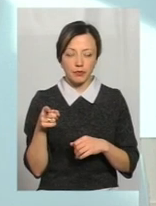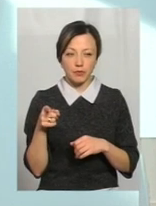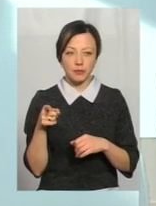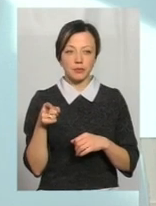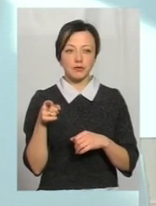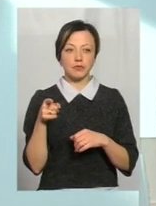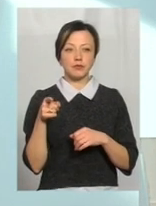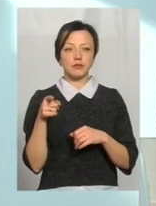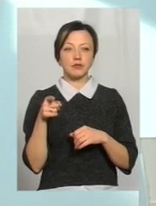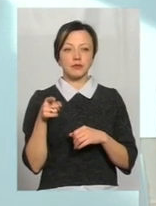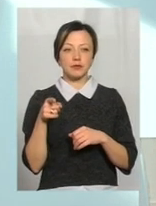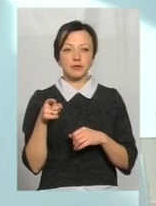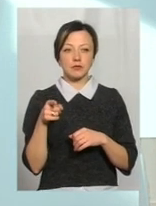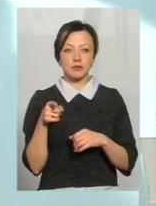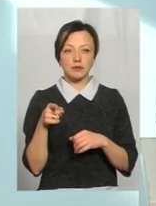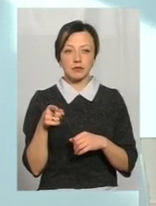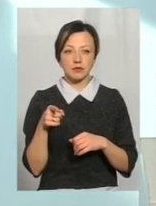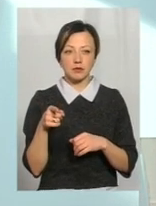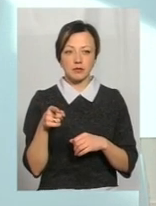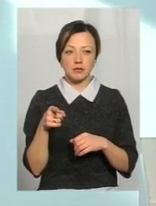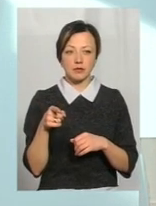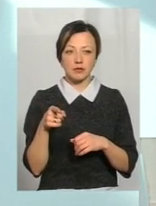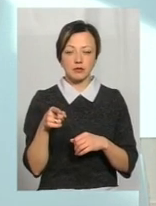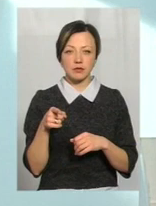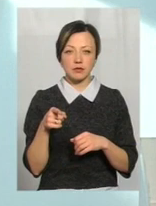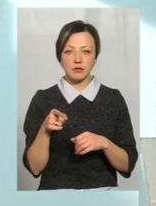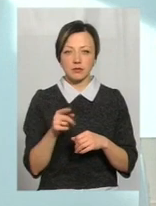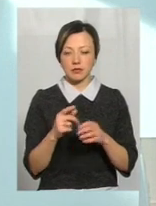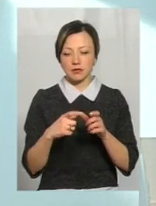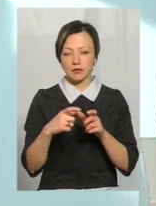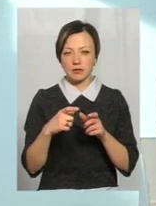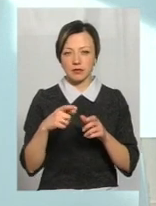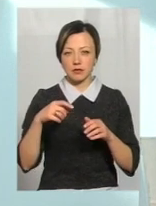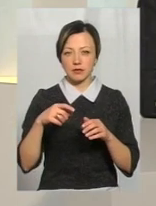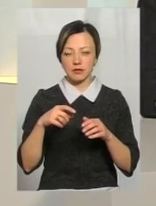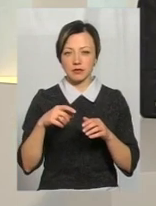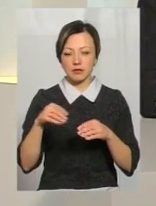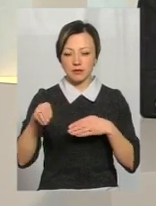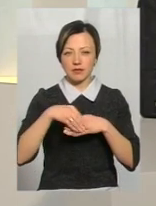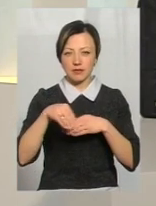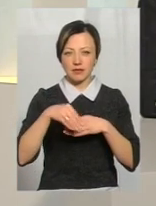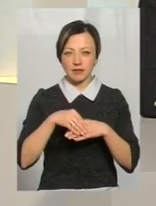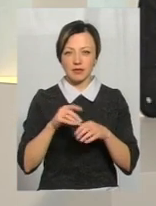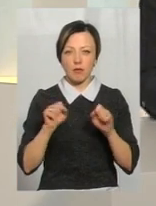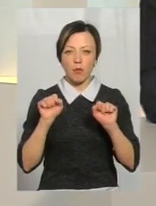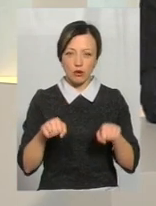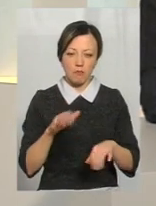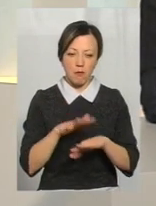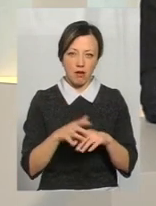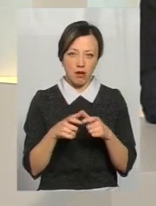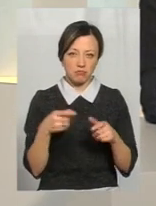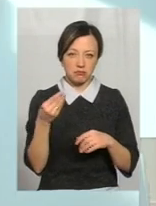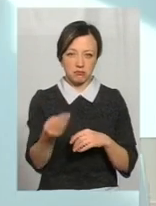валідатори. Валідатор буде надавати можливість розрахуватися за проїзд банківською карткою, як я вже повторився.